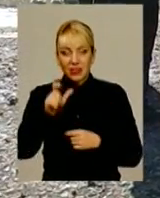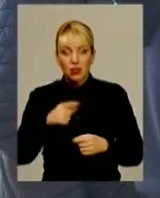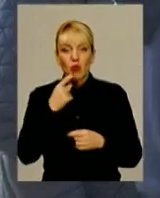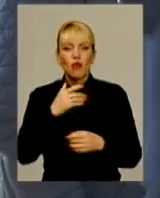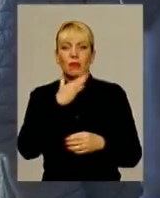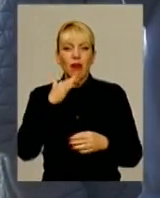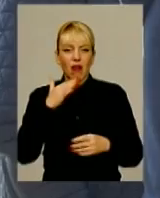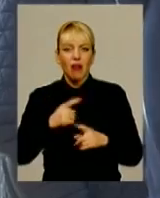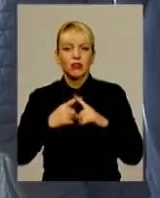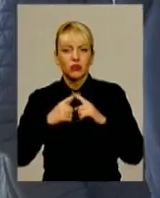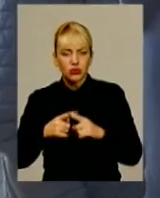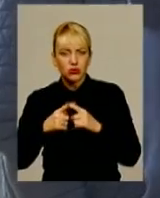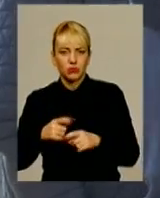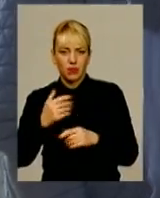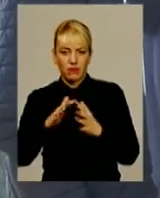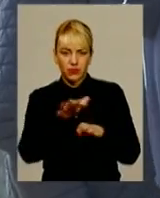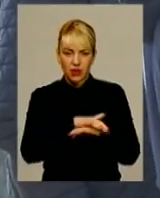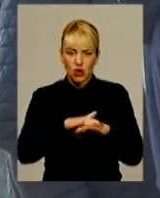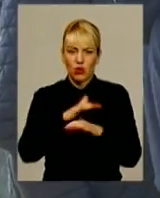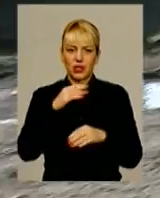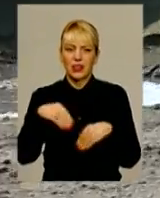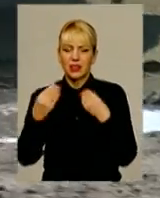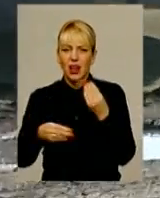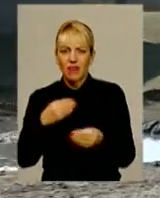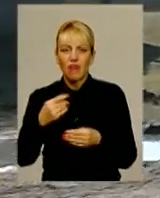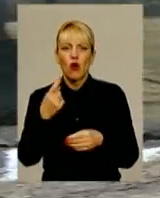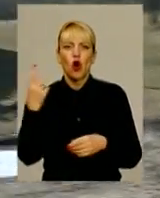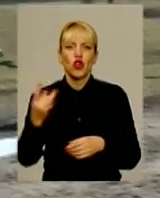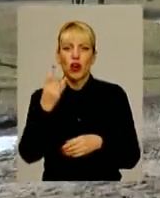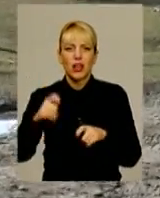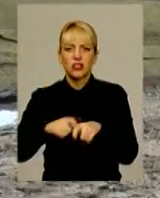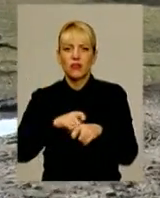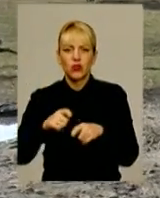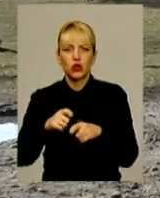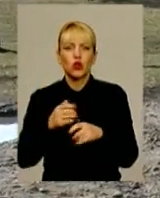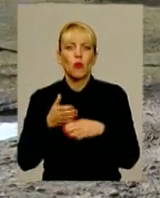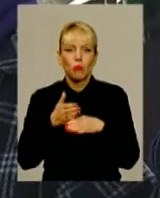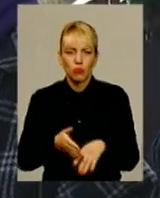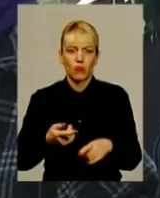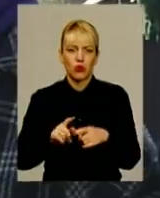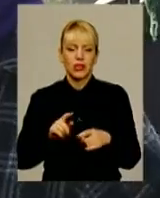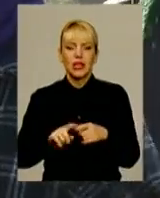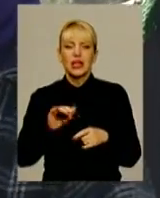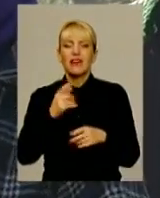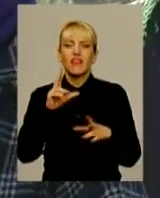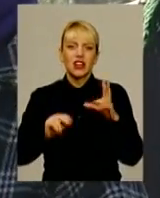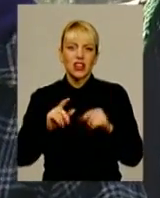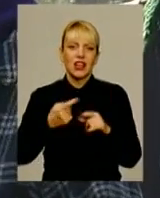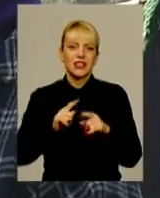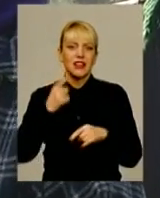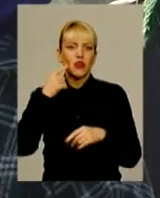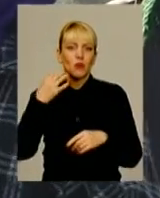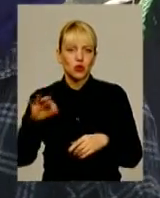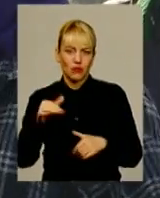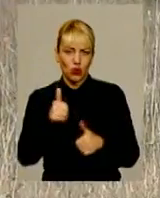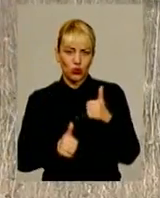неодноразово виплачував, що міг, та надавав одноразові допомоги. А причиною конфлікту вважає людську невдячність підігріту недобросовісною конкуренцією